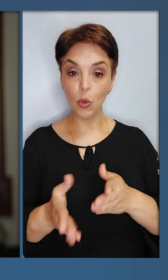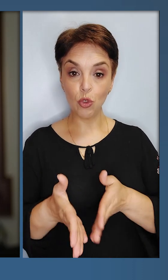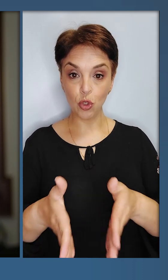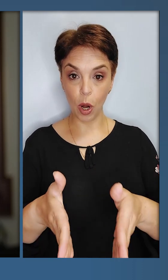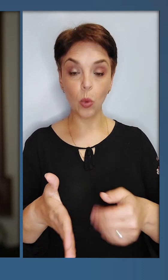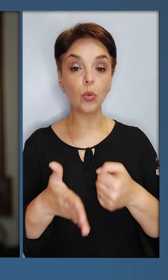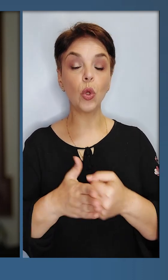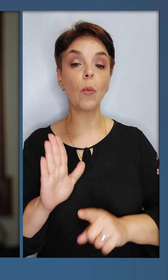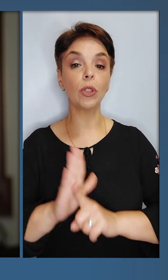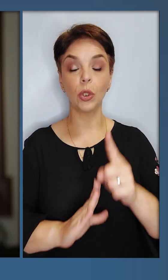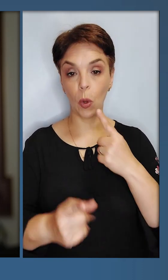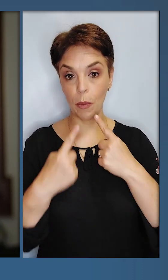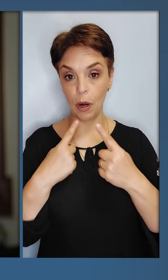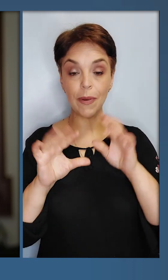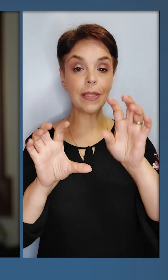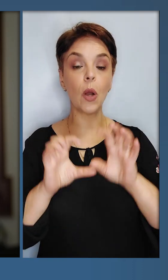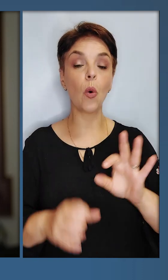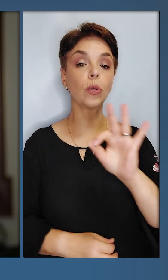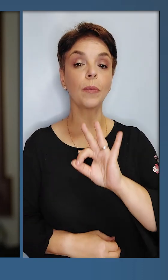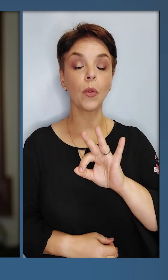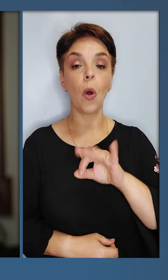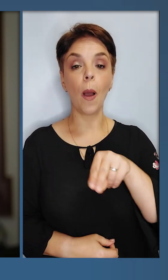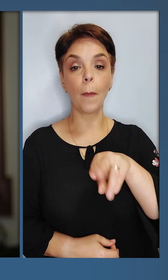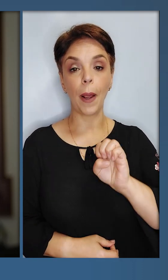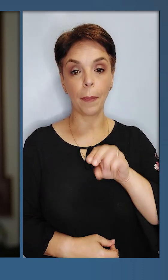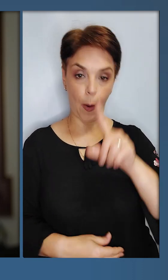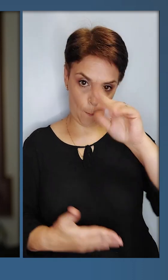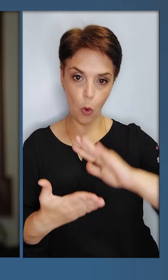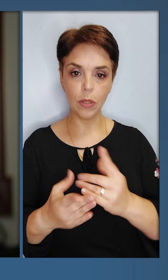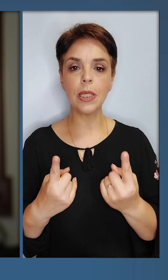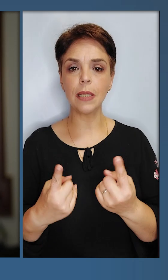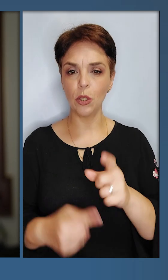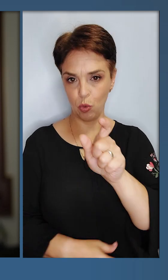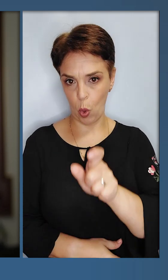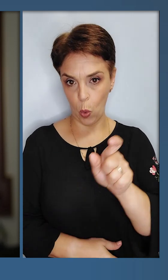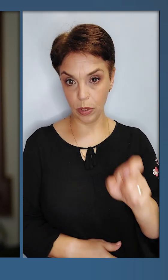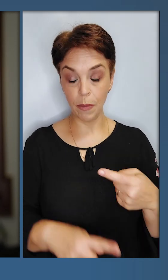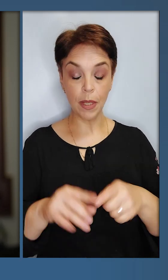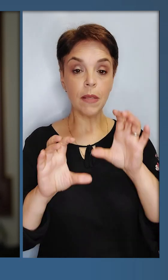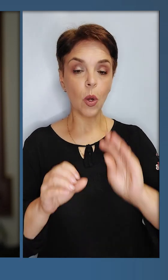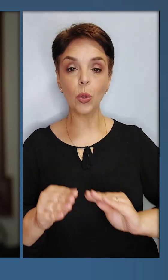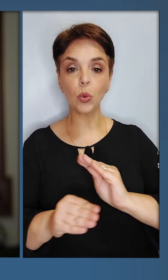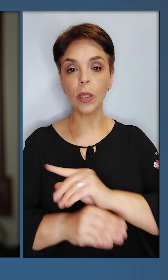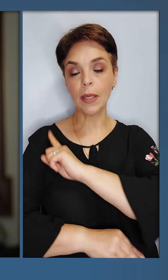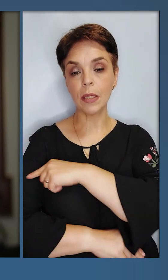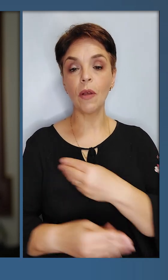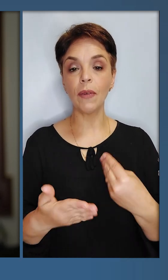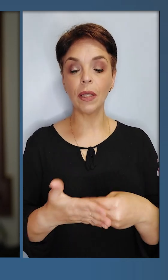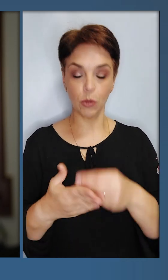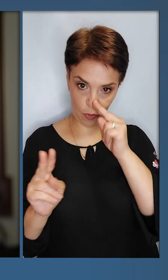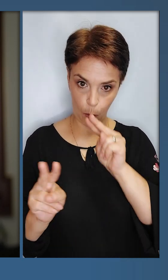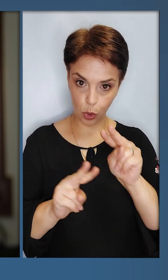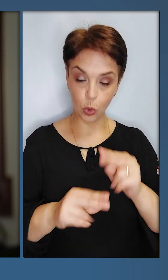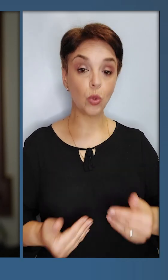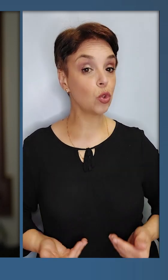цьому шляху до початку переговорів закон про ПЕПІ – політично значущих осіб. Цей закон додає сили фінансового